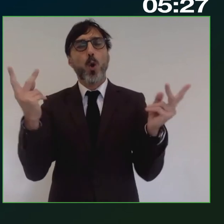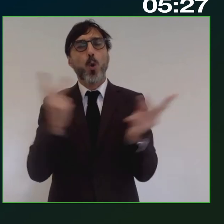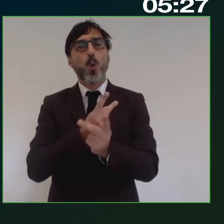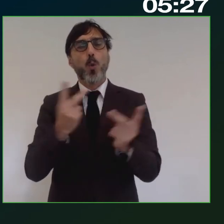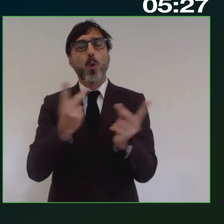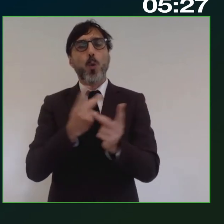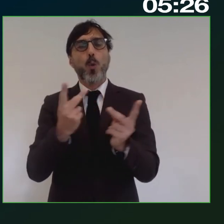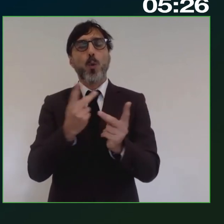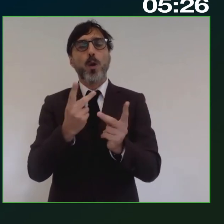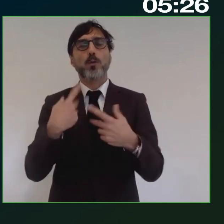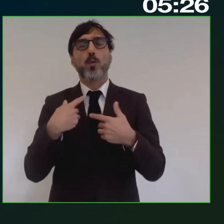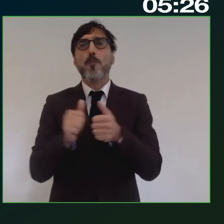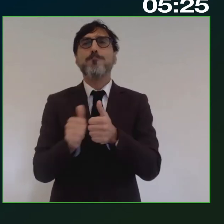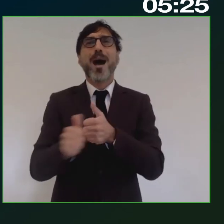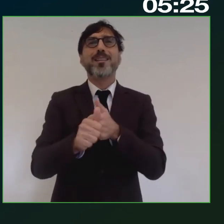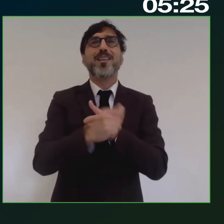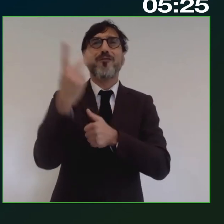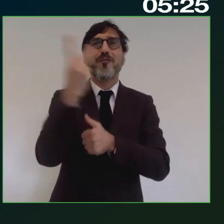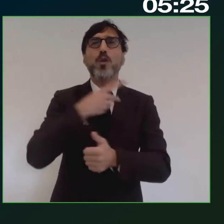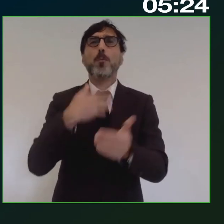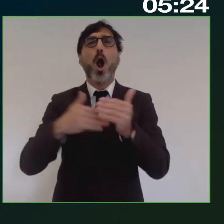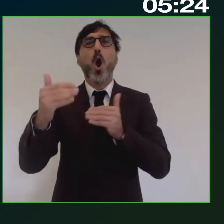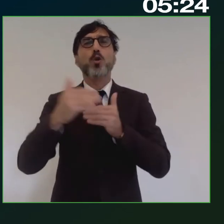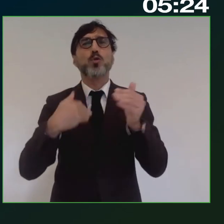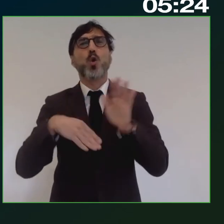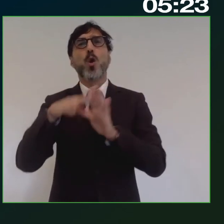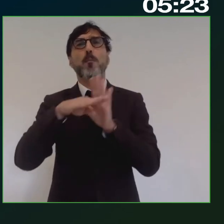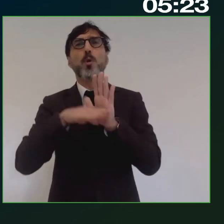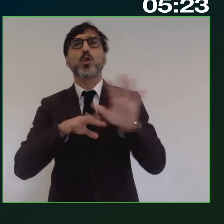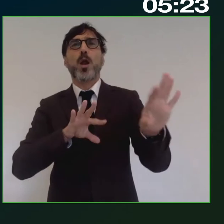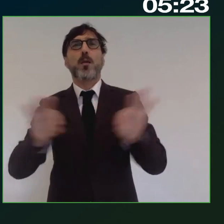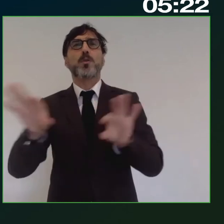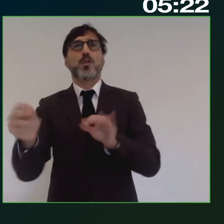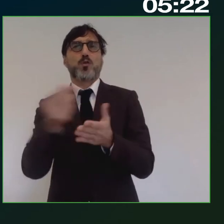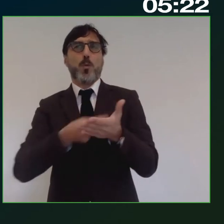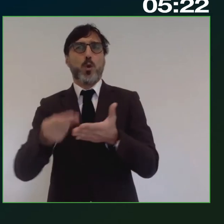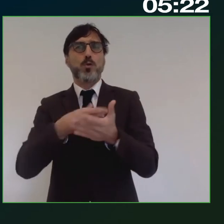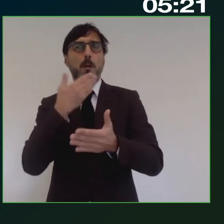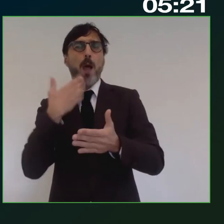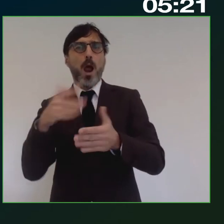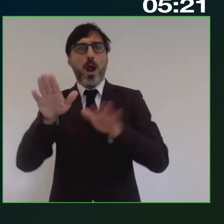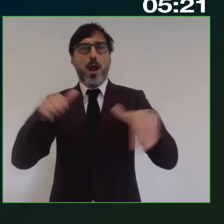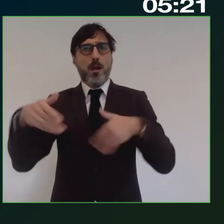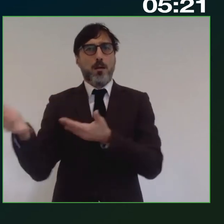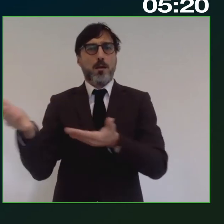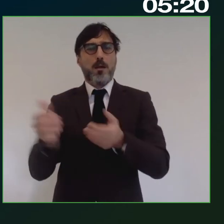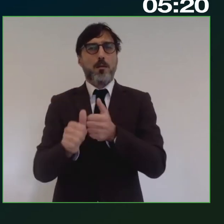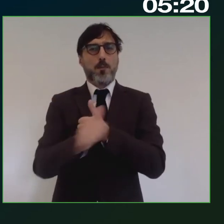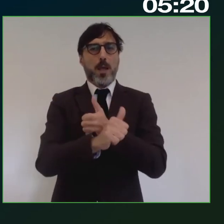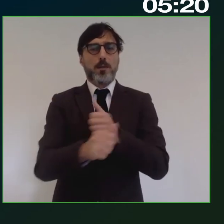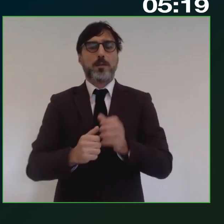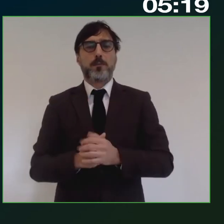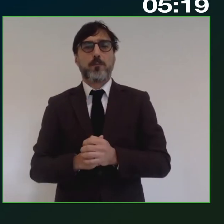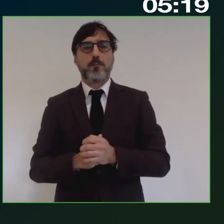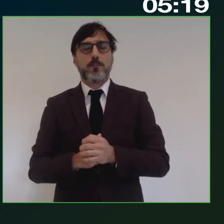ascendente del tenariato di costruzione, la programmazione e la selezione progettuale. Ovviamente poi c'è una sorta di